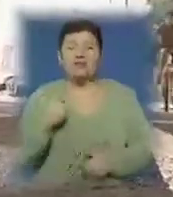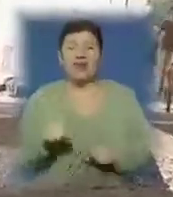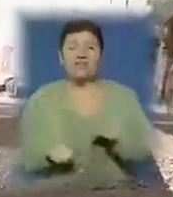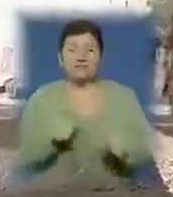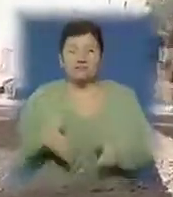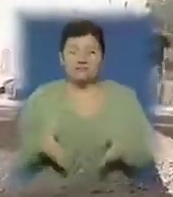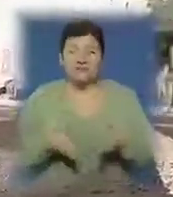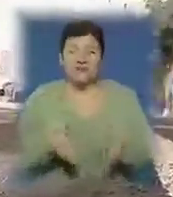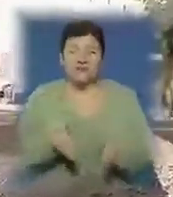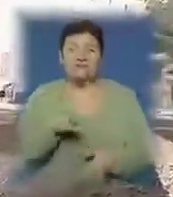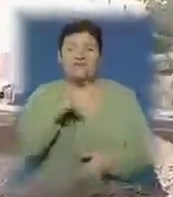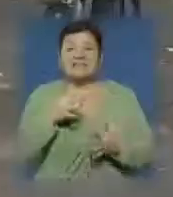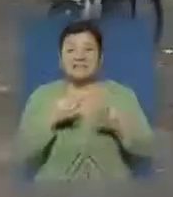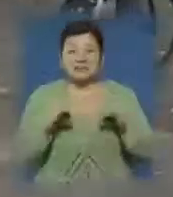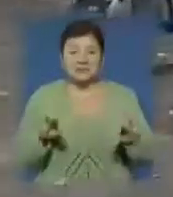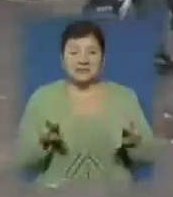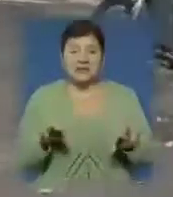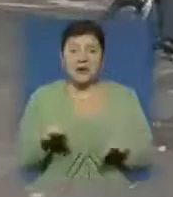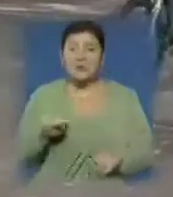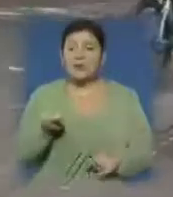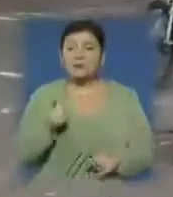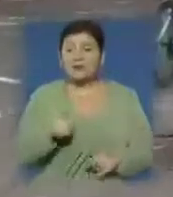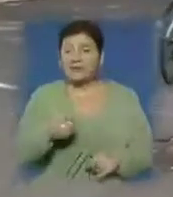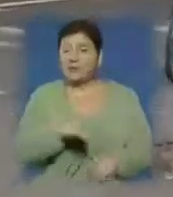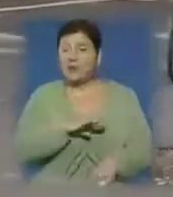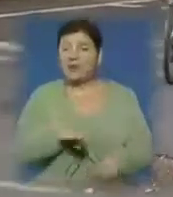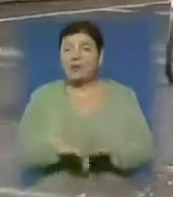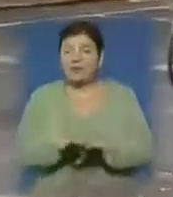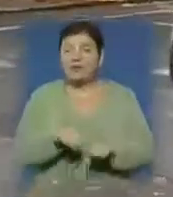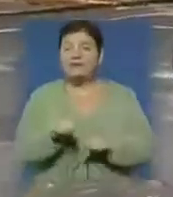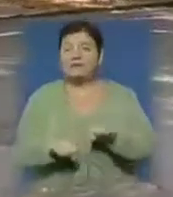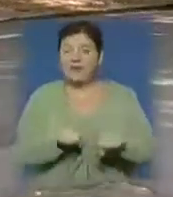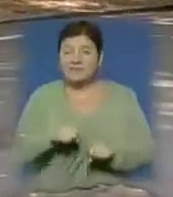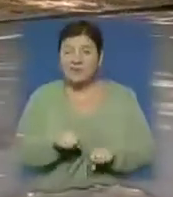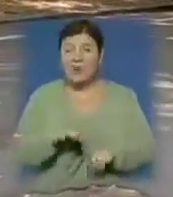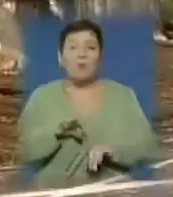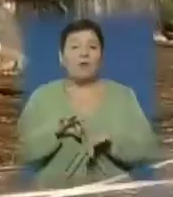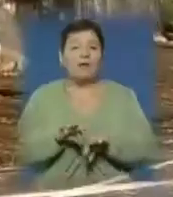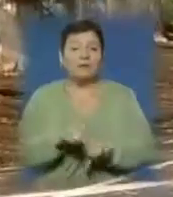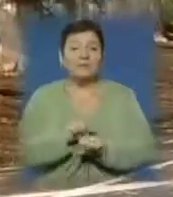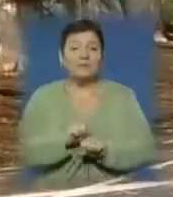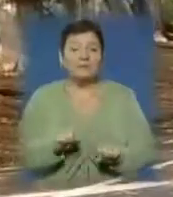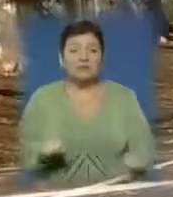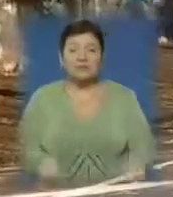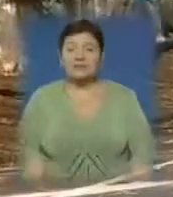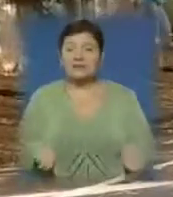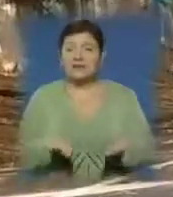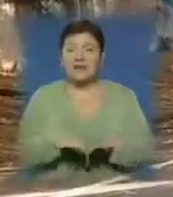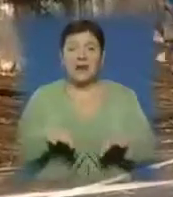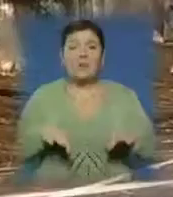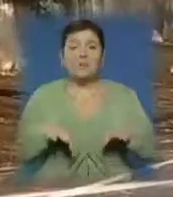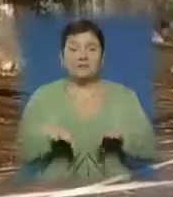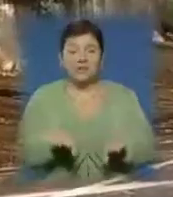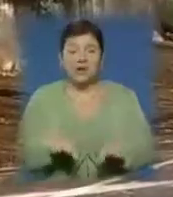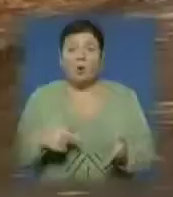пролягає вздовж набережної незалежності. Проте прихильникам двоколісного транспорту проїхати тут неможливо через припарковані автомобілі.